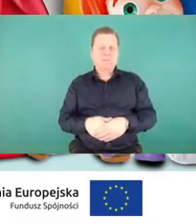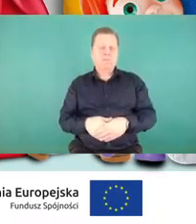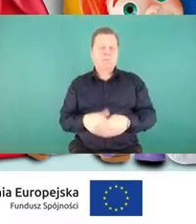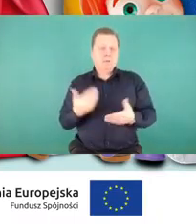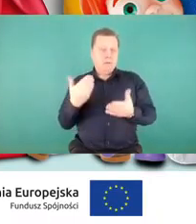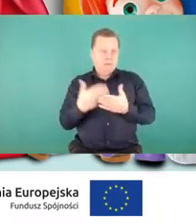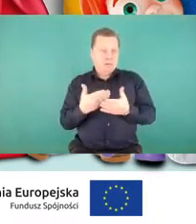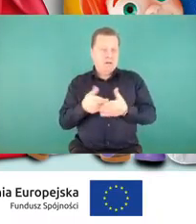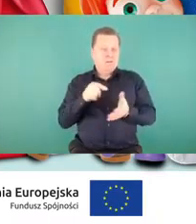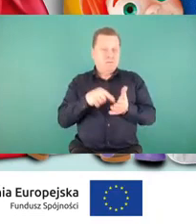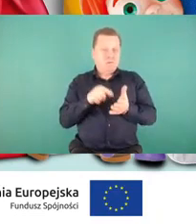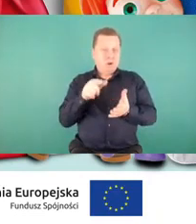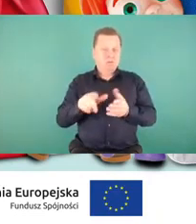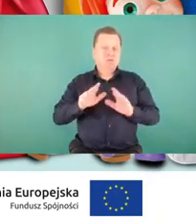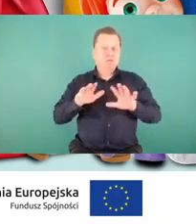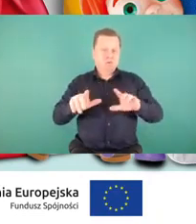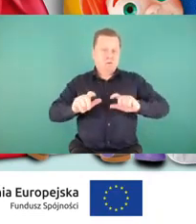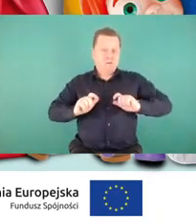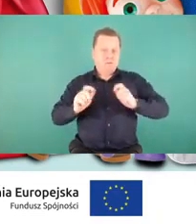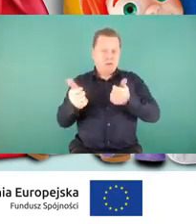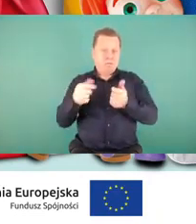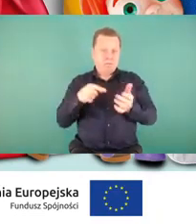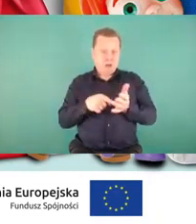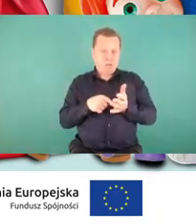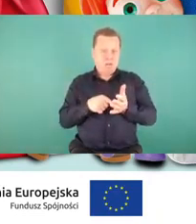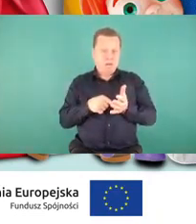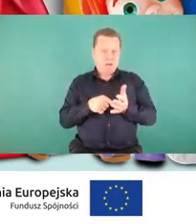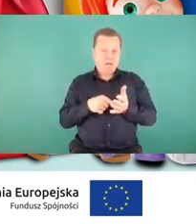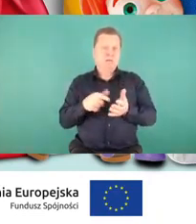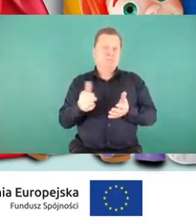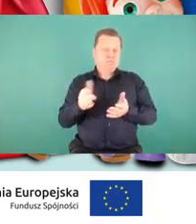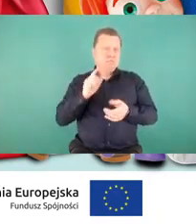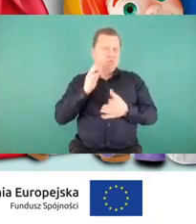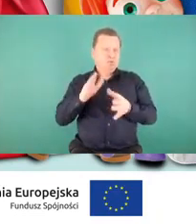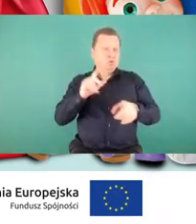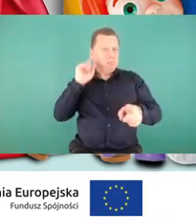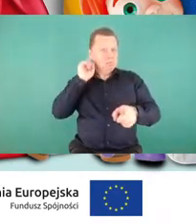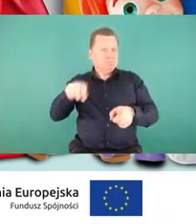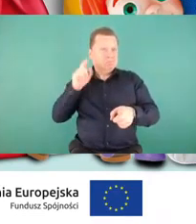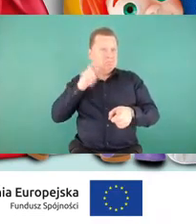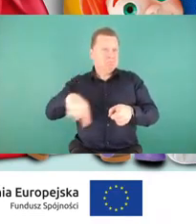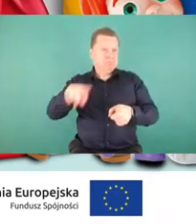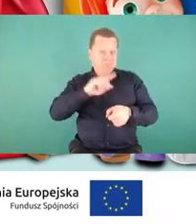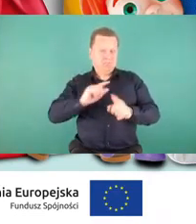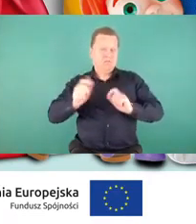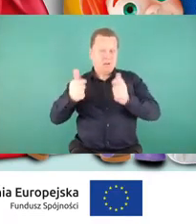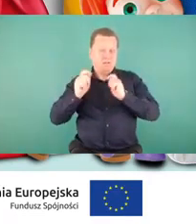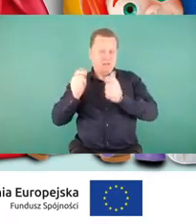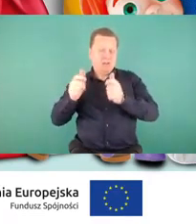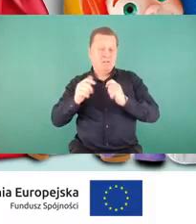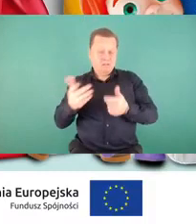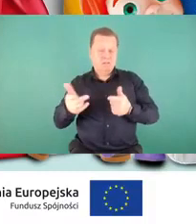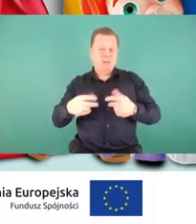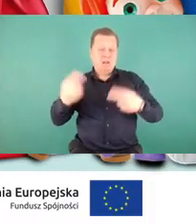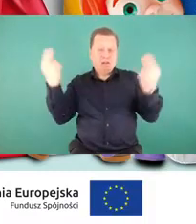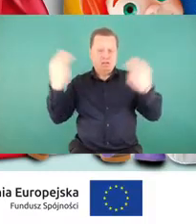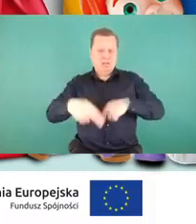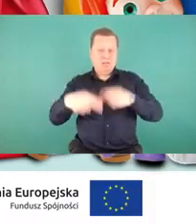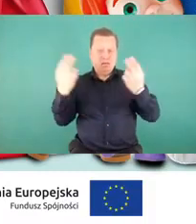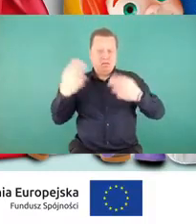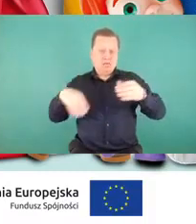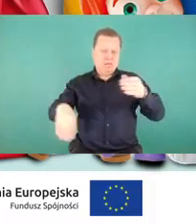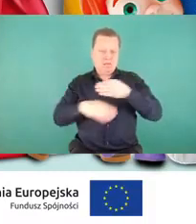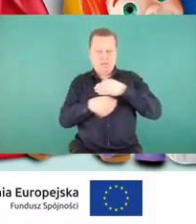tragicznych zdarzeń drogowych właśnie przez tą nieodpowiedzialną, skrajną postawę, związaną z przejeżdżaniem, objeżdżaniem zapór lub